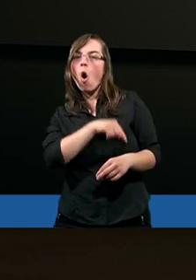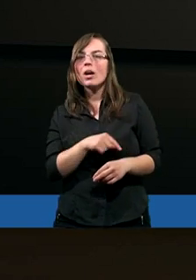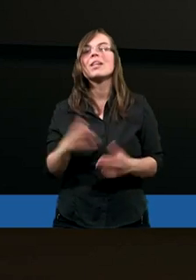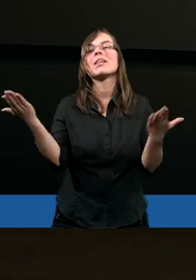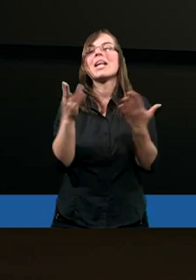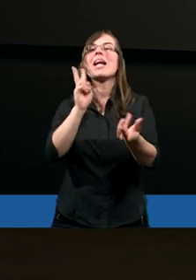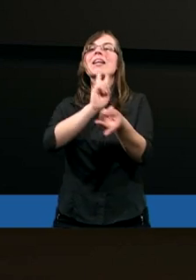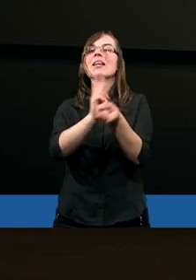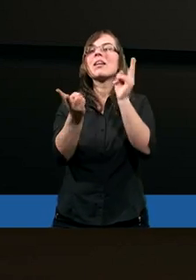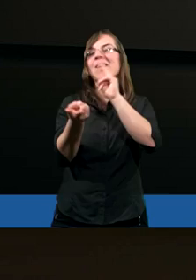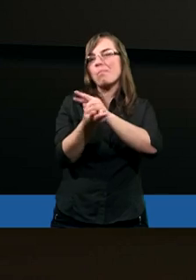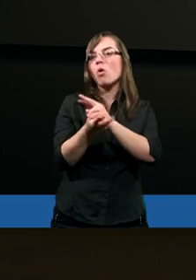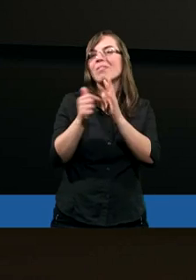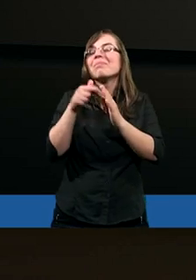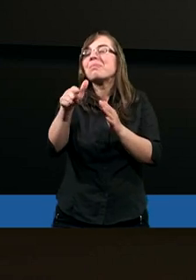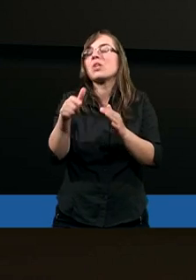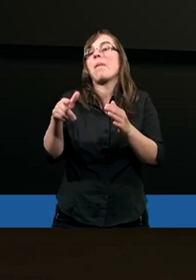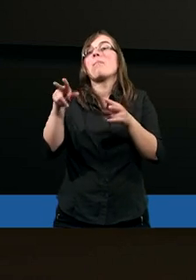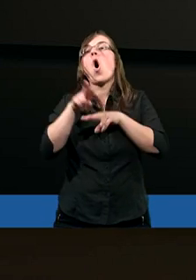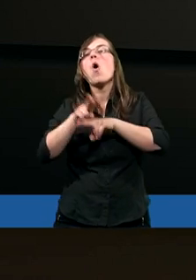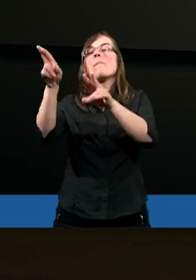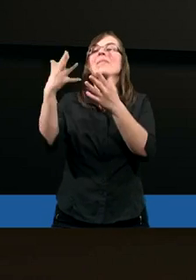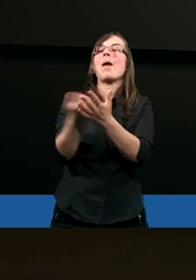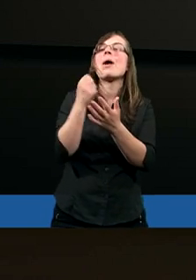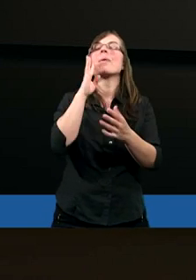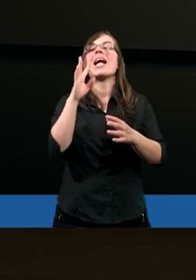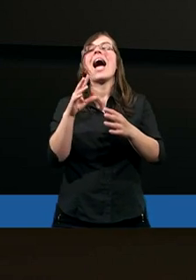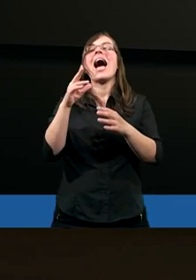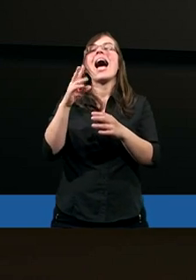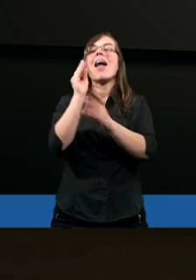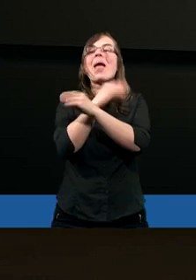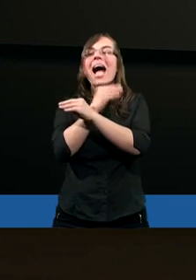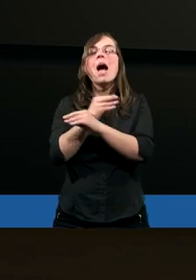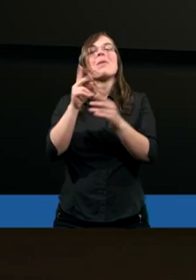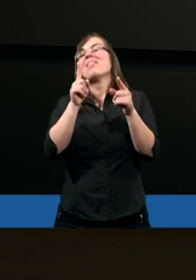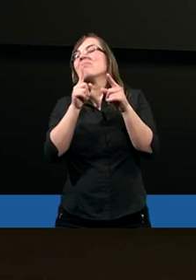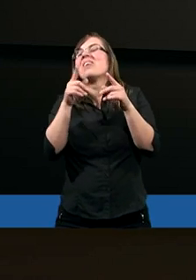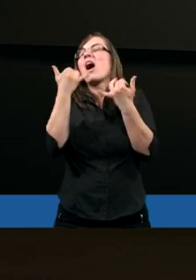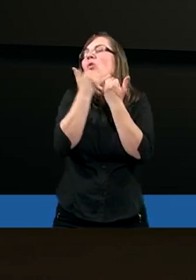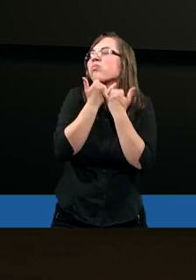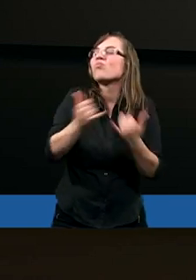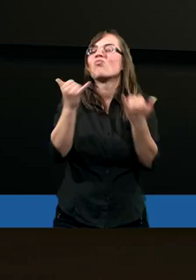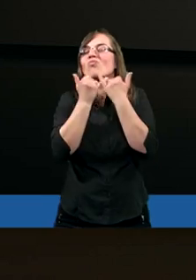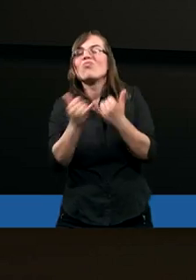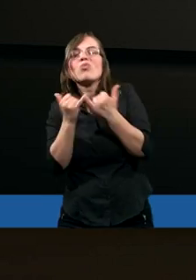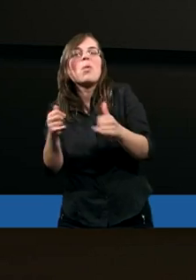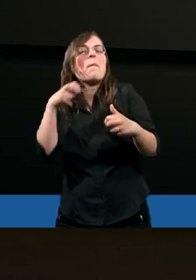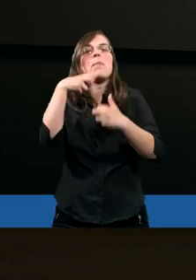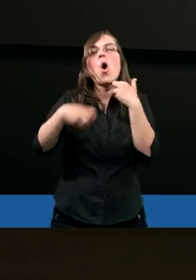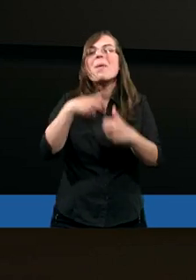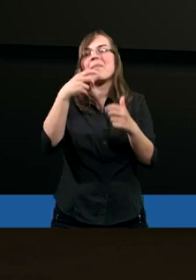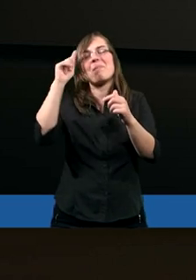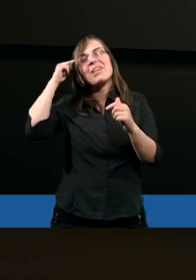spotkała się, gdzie w zasadzie brała udział w zajęciach terapeutycznych dla osób z różnymi problemami, z najróżniejszymi